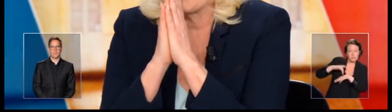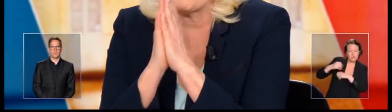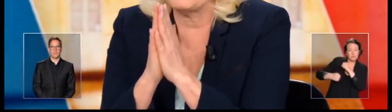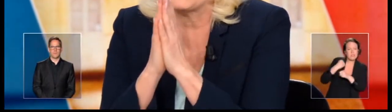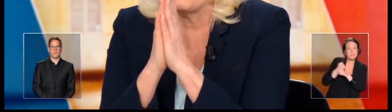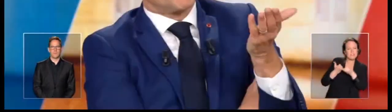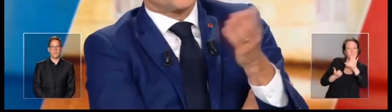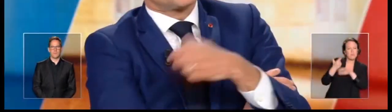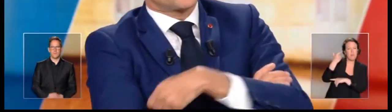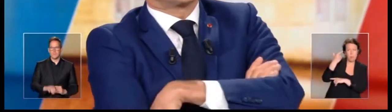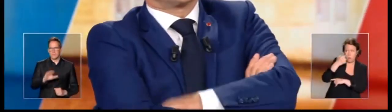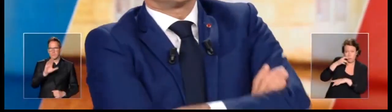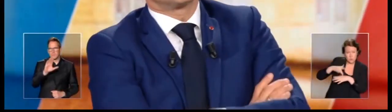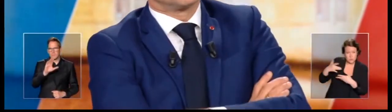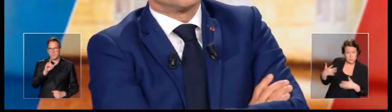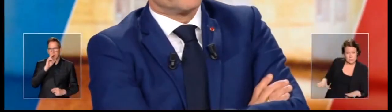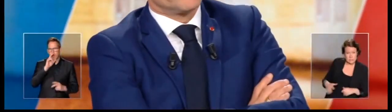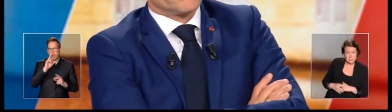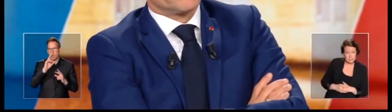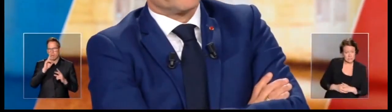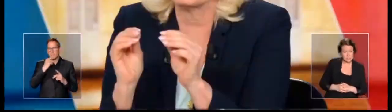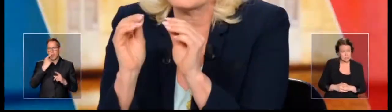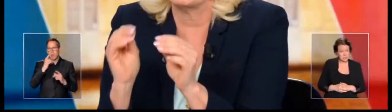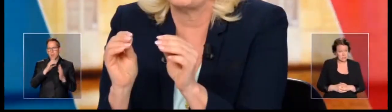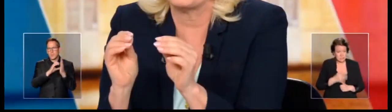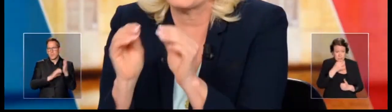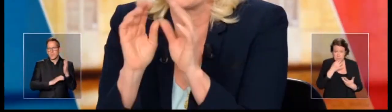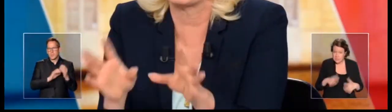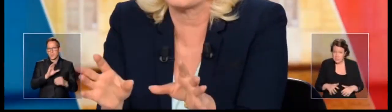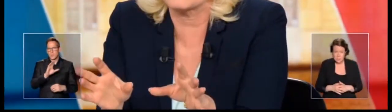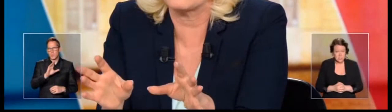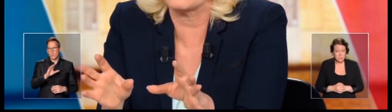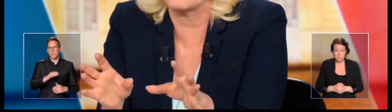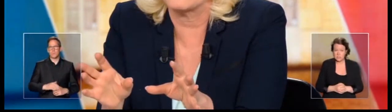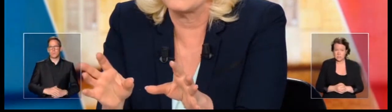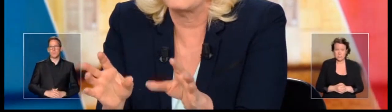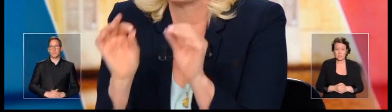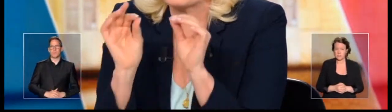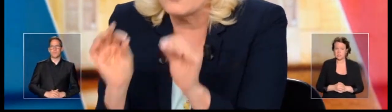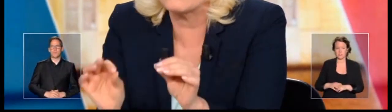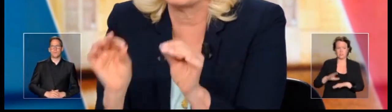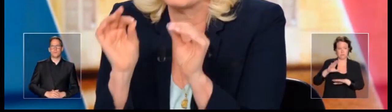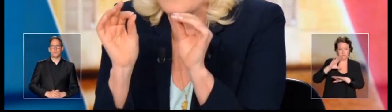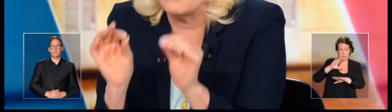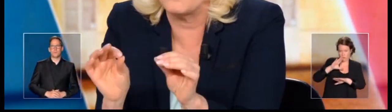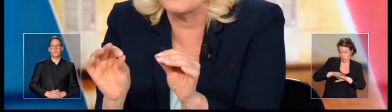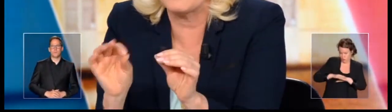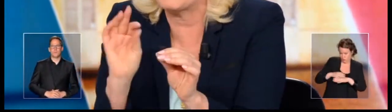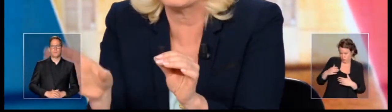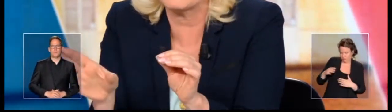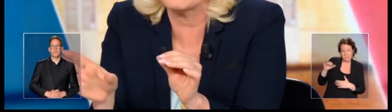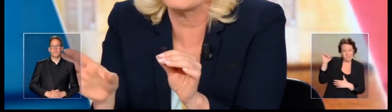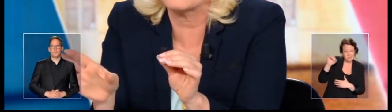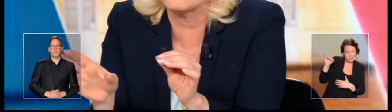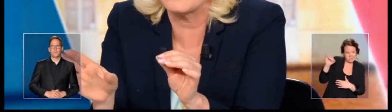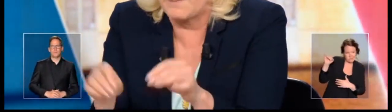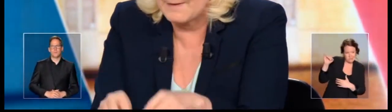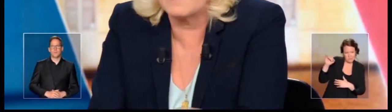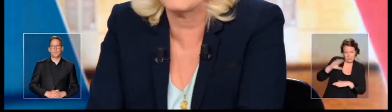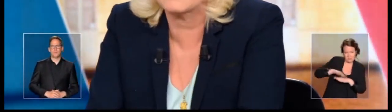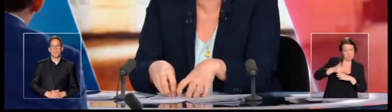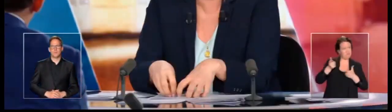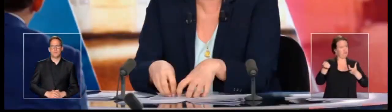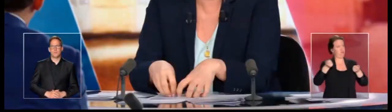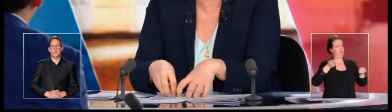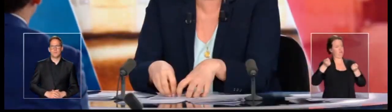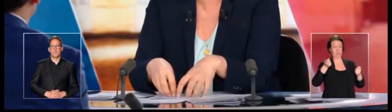la loi suprême du peuple, mais écoutez, le souverain c'est le peuple, c'est dans notre Constitution. Le seul souverain c'est le peuple, c'est pas le Conseil constitutionnel,